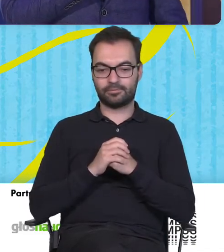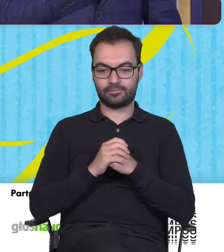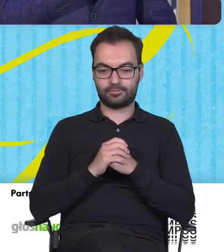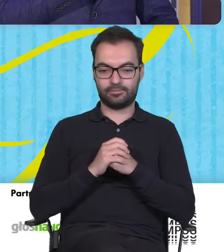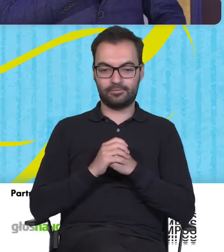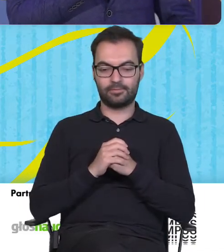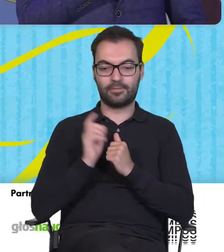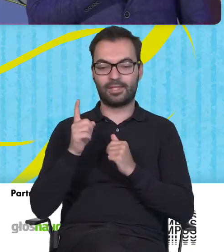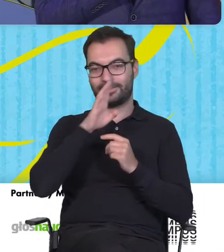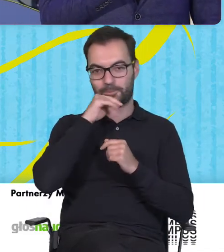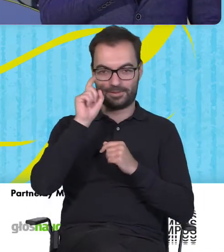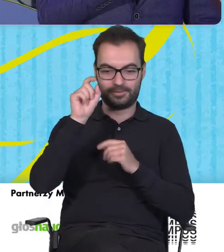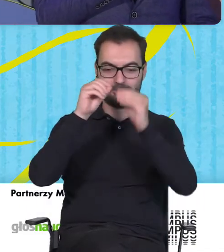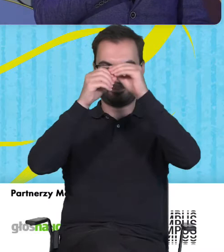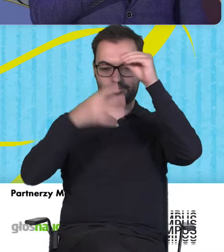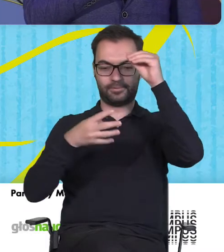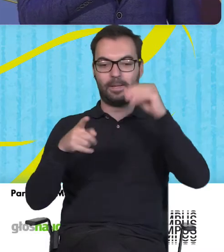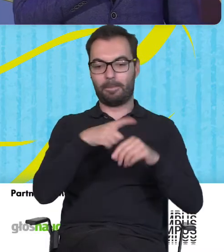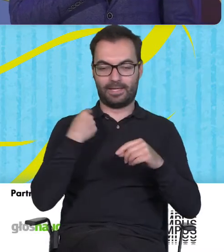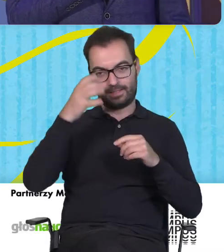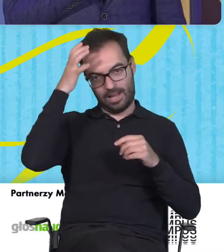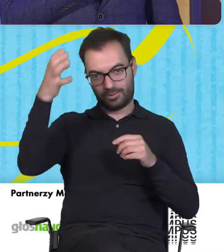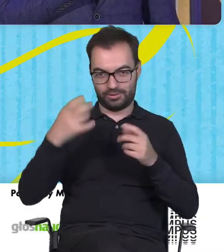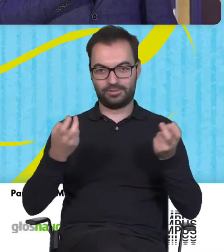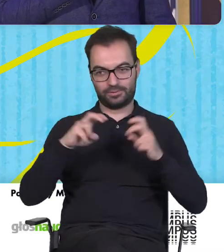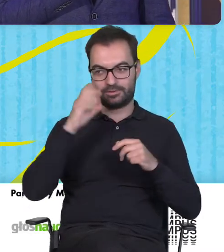Klikając w uśmieszek wyświetlamy się my jako twórcy.